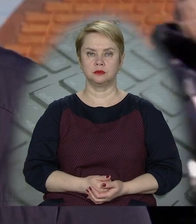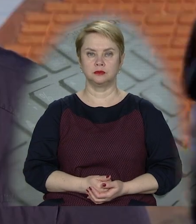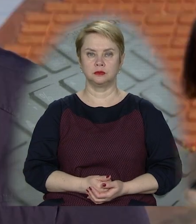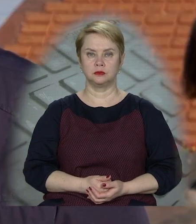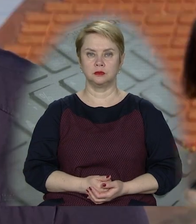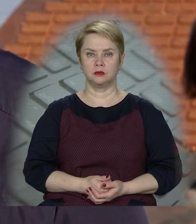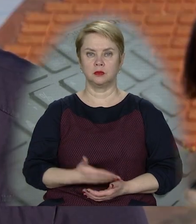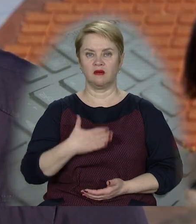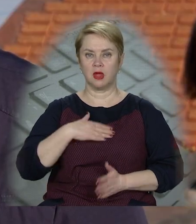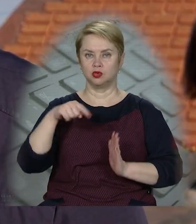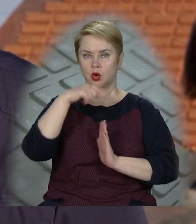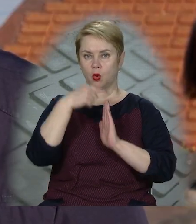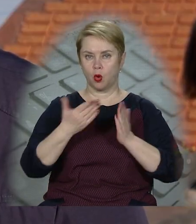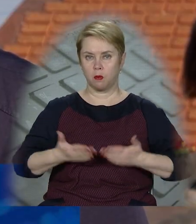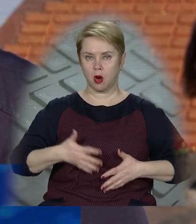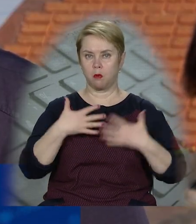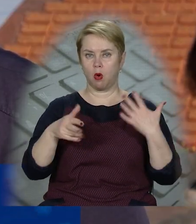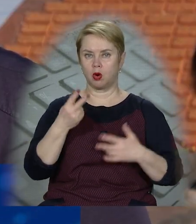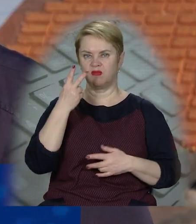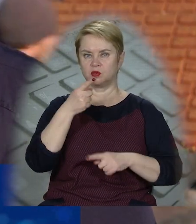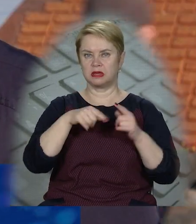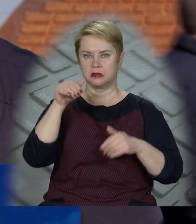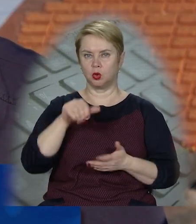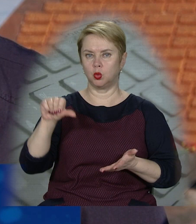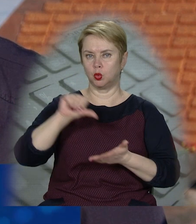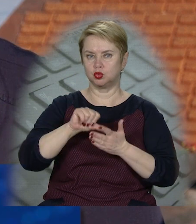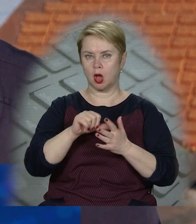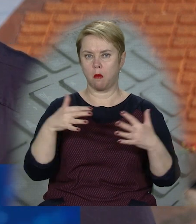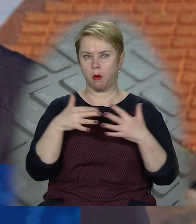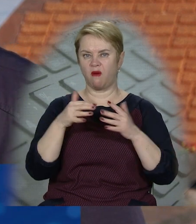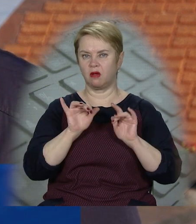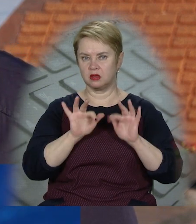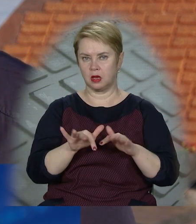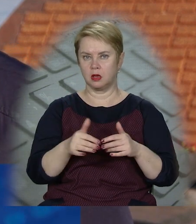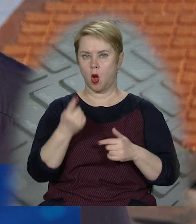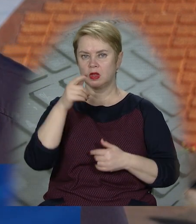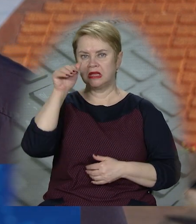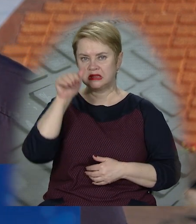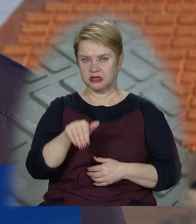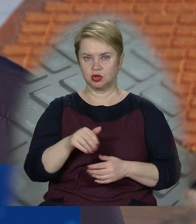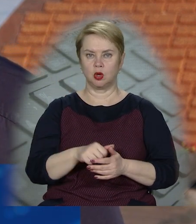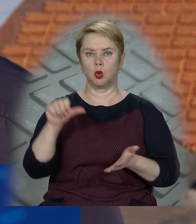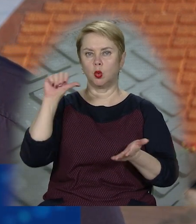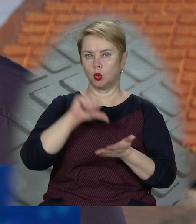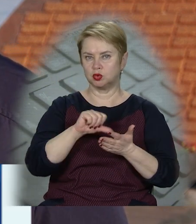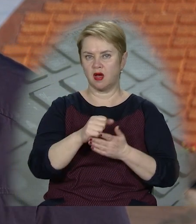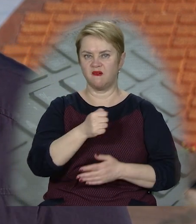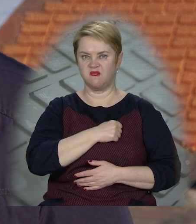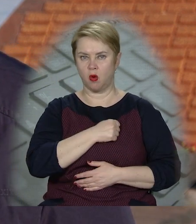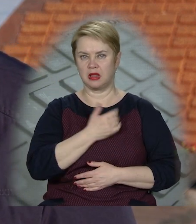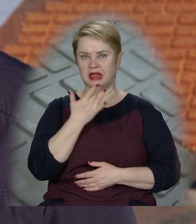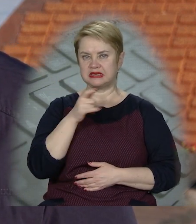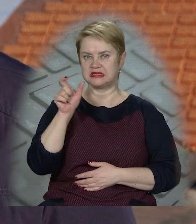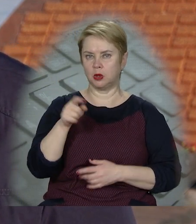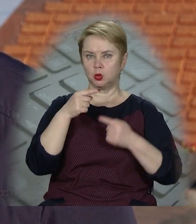«В нашому місті проживають більше 2,5 тисяч учасників бойових дій. Около 1 тисячі учасників воїнам